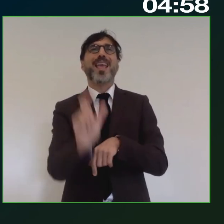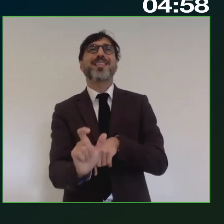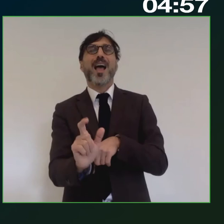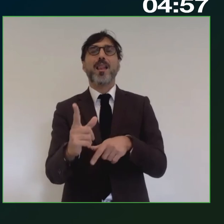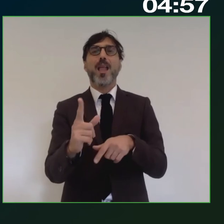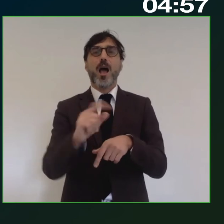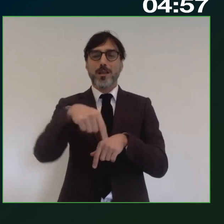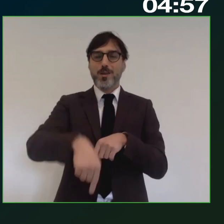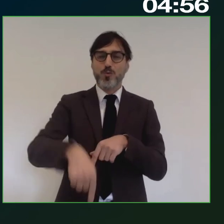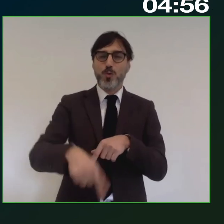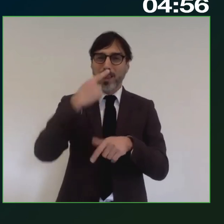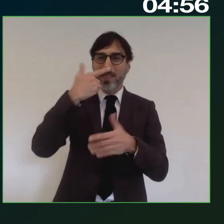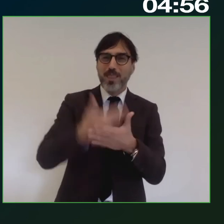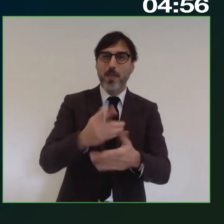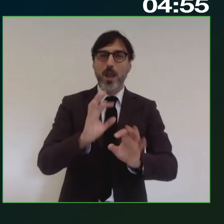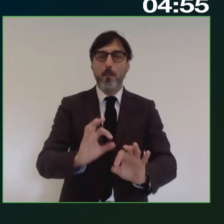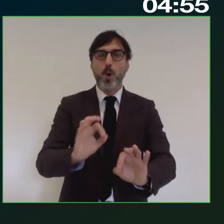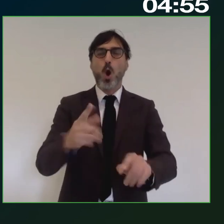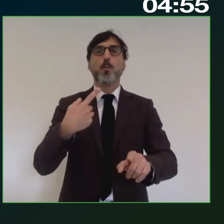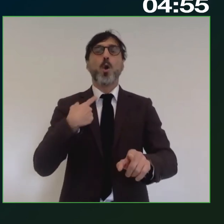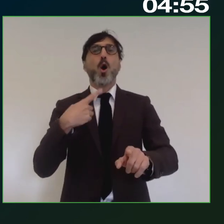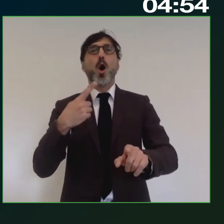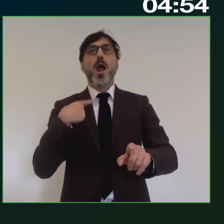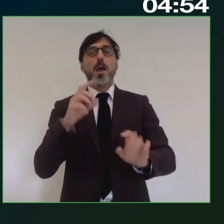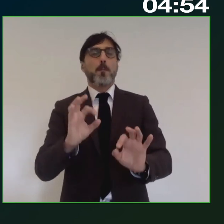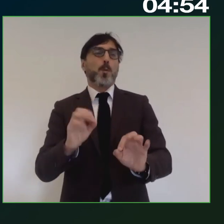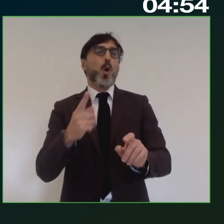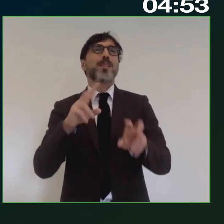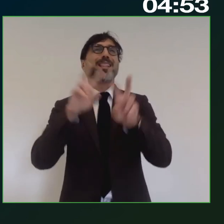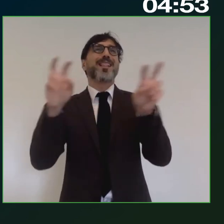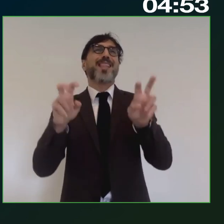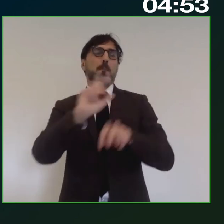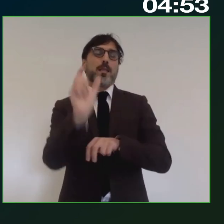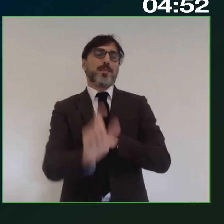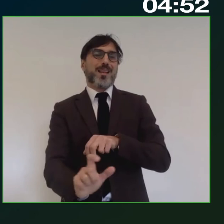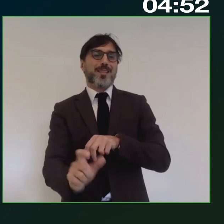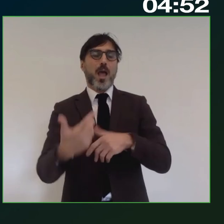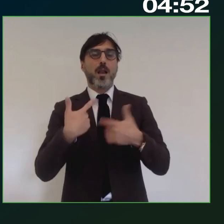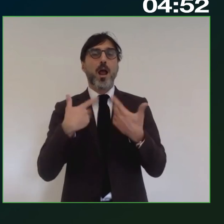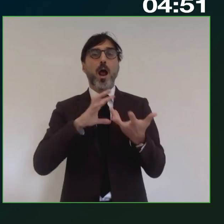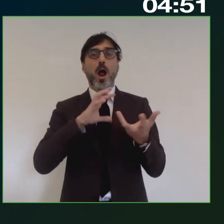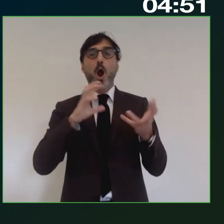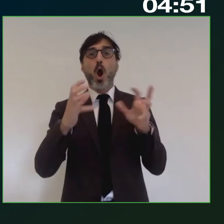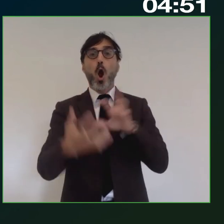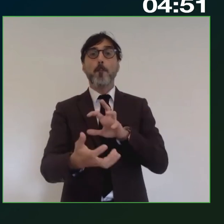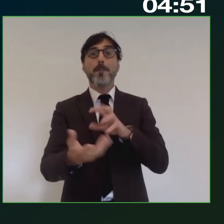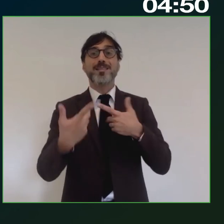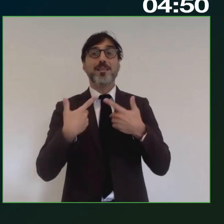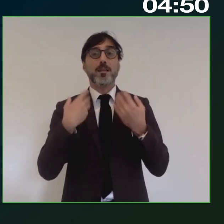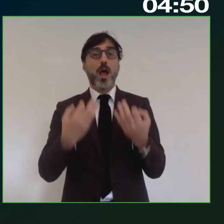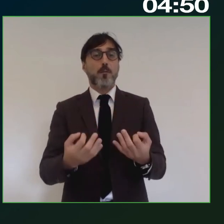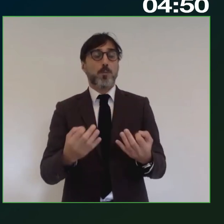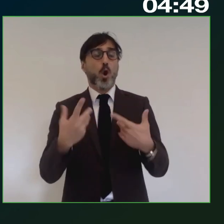di coesione quando in realtà come sappiamo tutti quanti è un tema Paese per così dire ora la complessità delle cose che